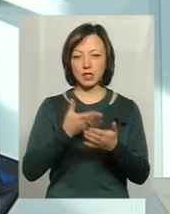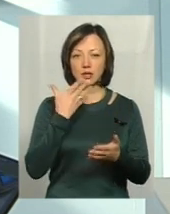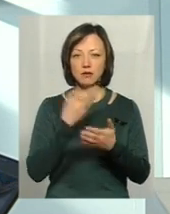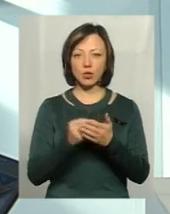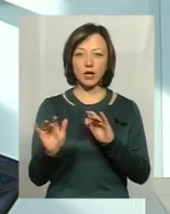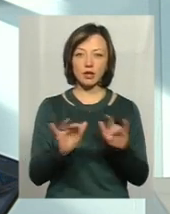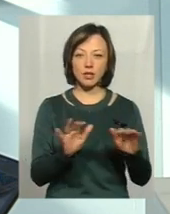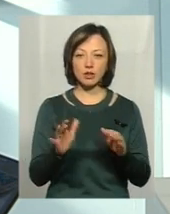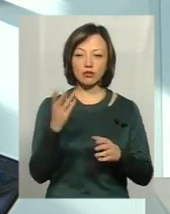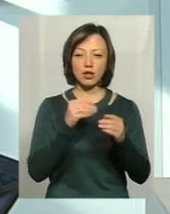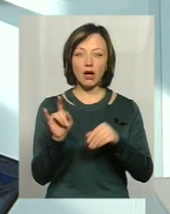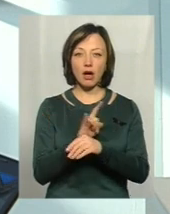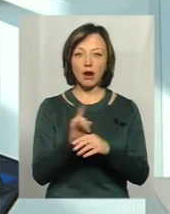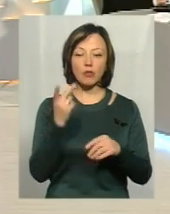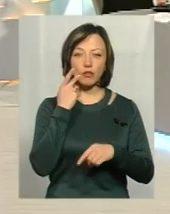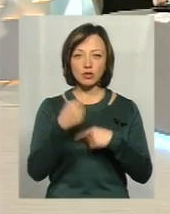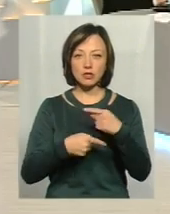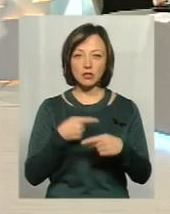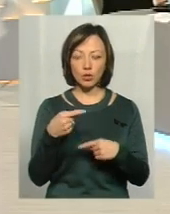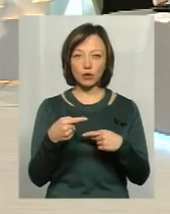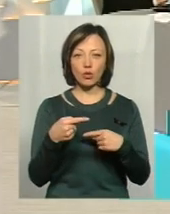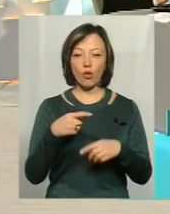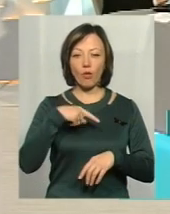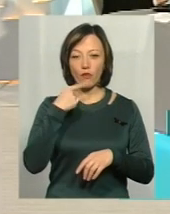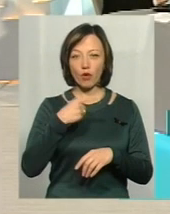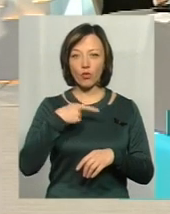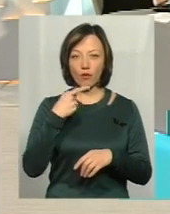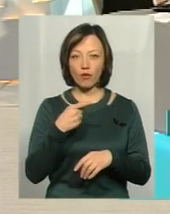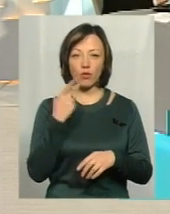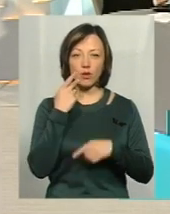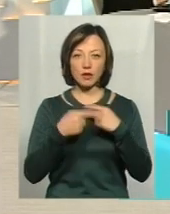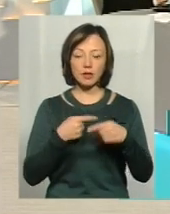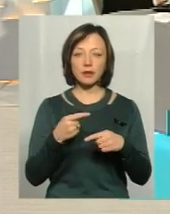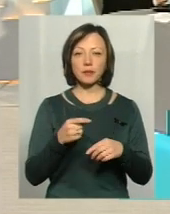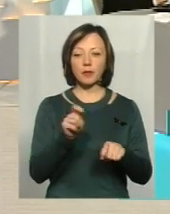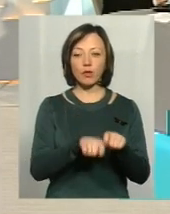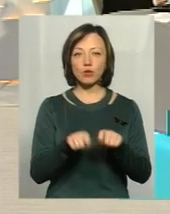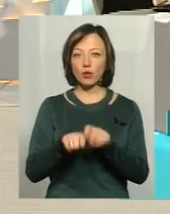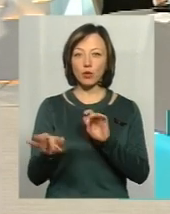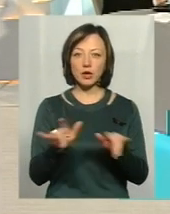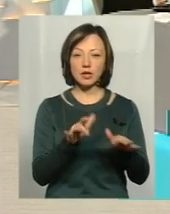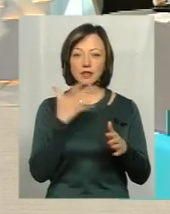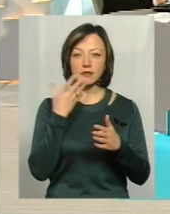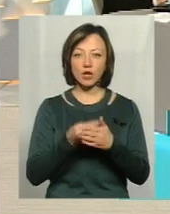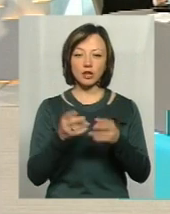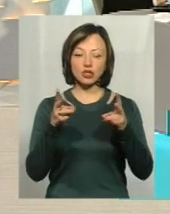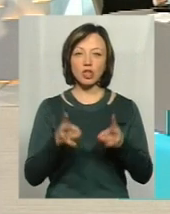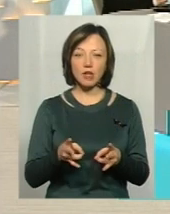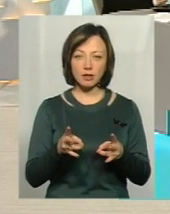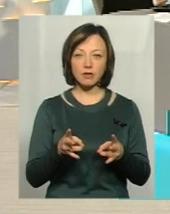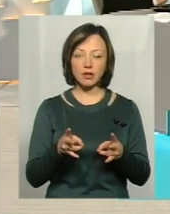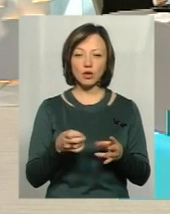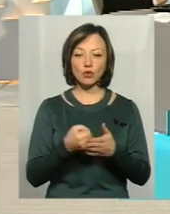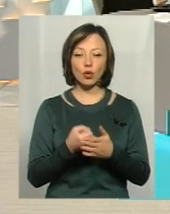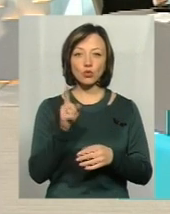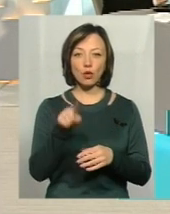дії. І шахрай постійно так говорить, говорить, говорить, контролює дії своєї жертви до того